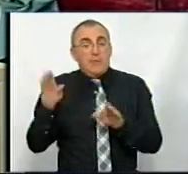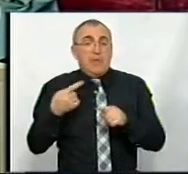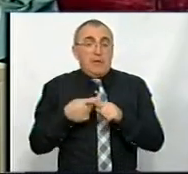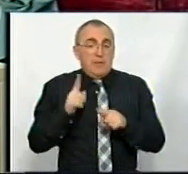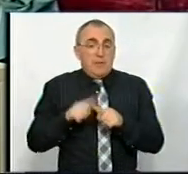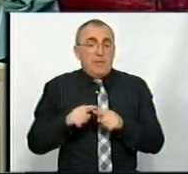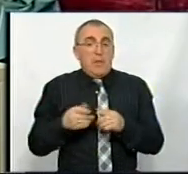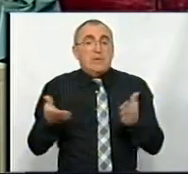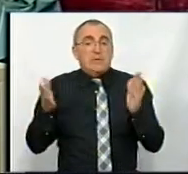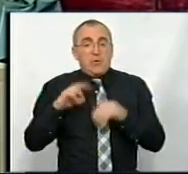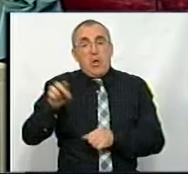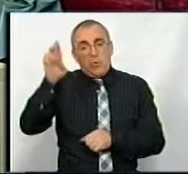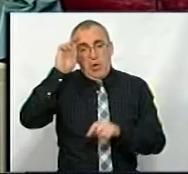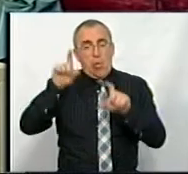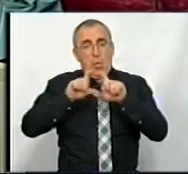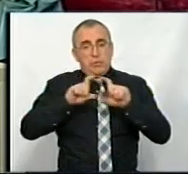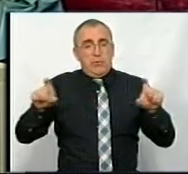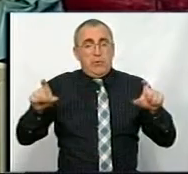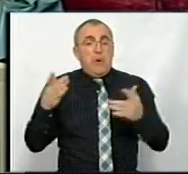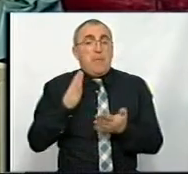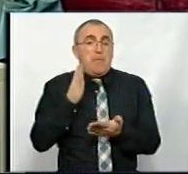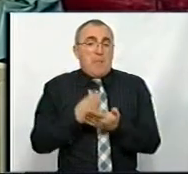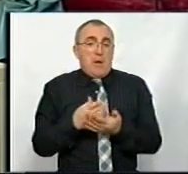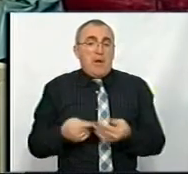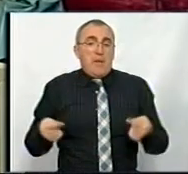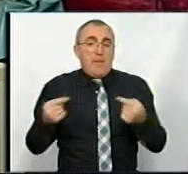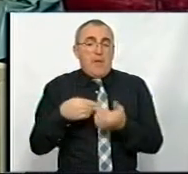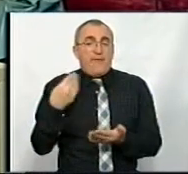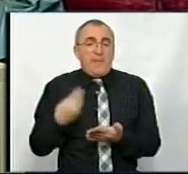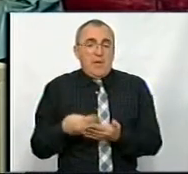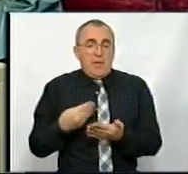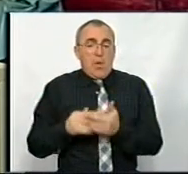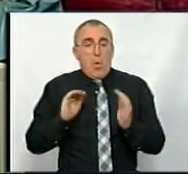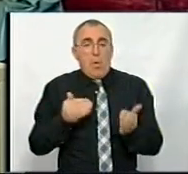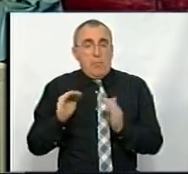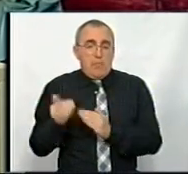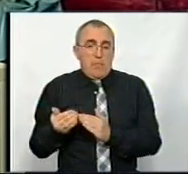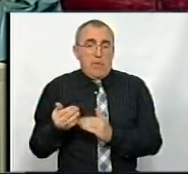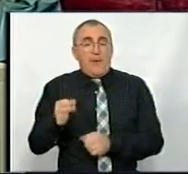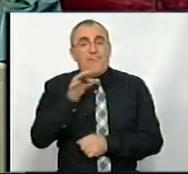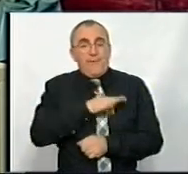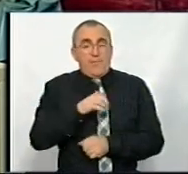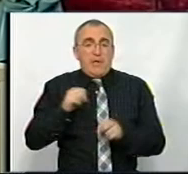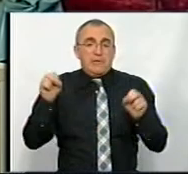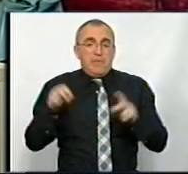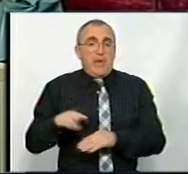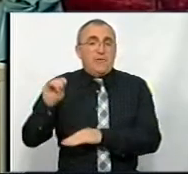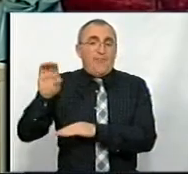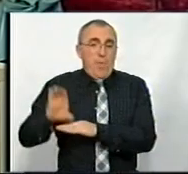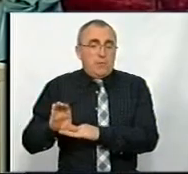залишаємось державним установою, яка має певні фінансові обмеження, зокрема і використання спецфонду.